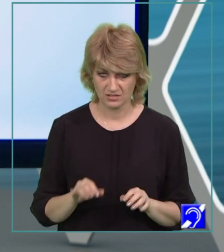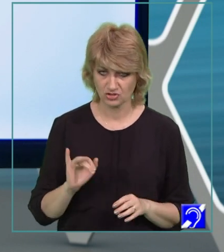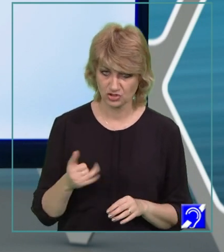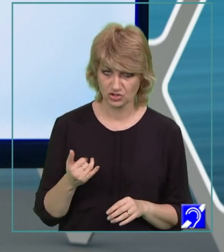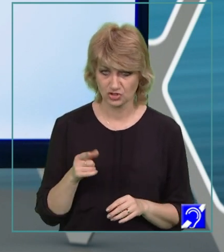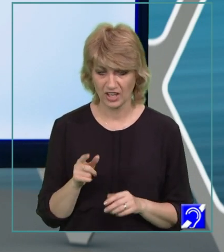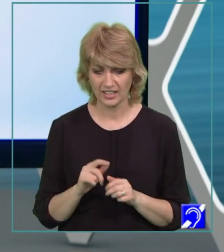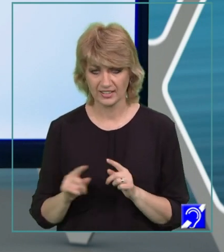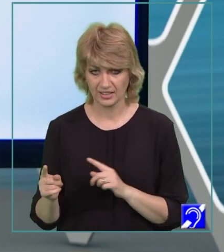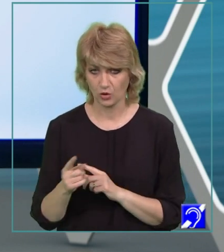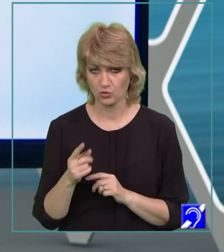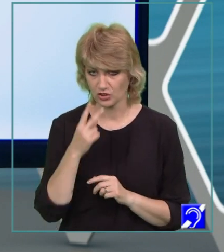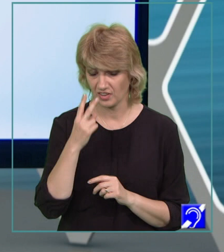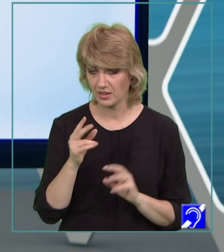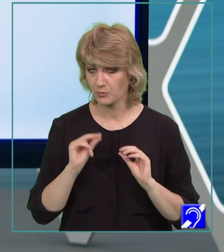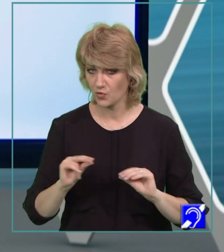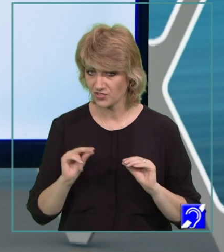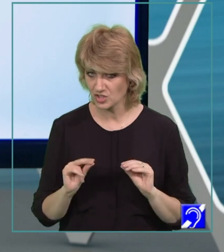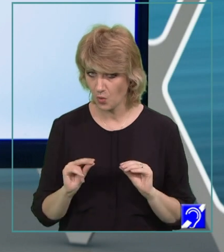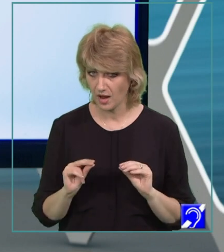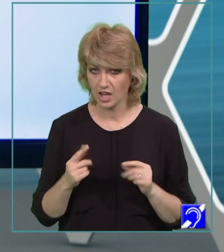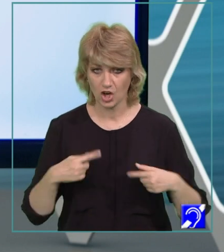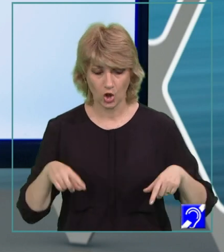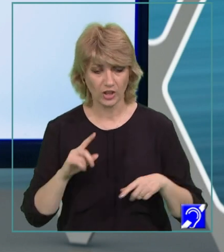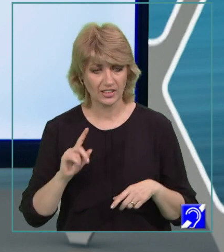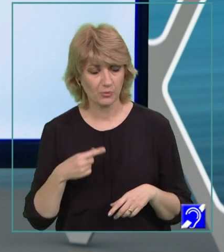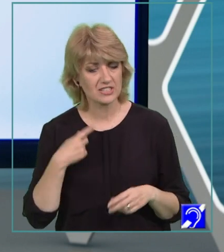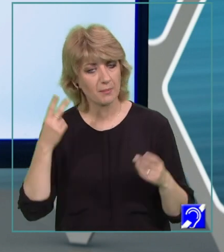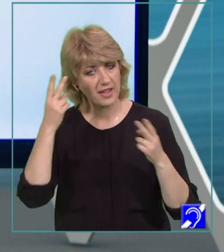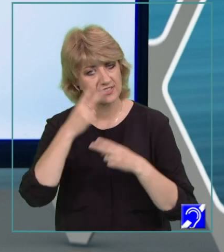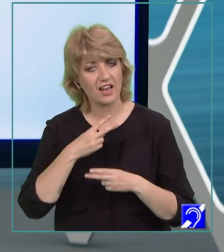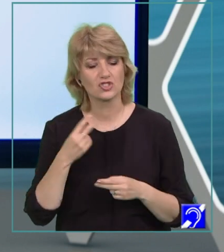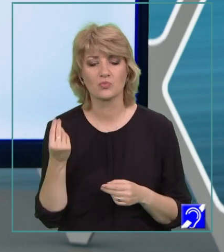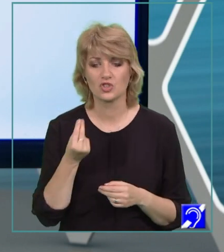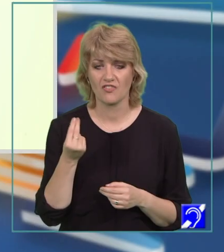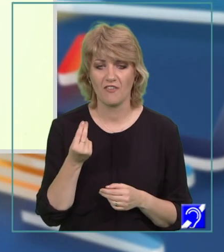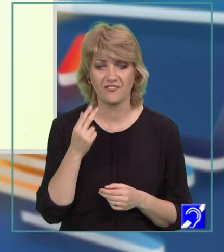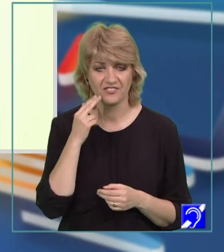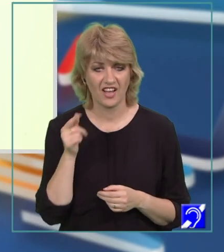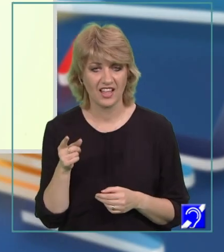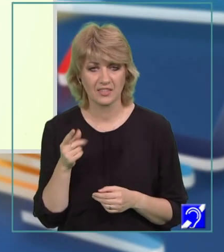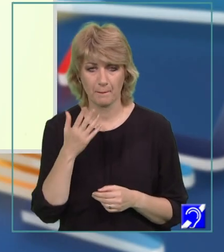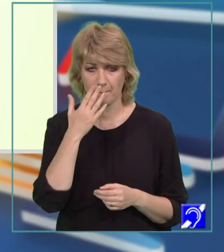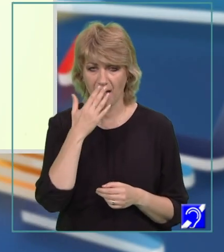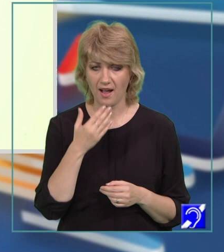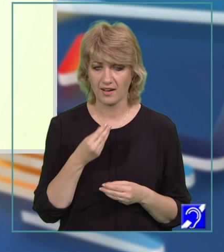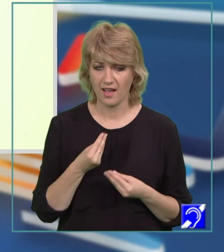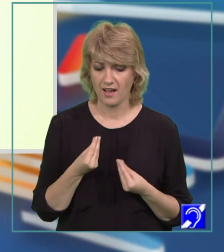dincolo de ceea ce vede profesoara, noi trebuie să mai înțelegem ceva. Antonia pare grația